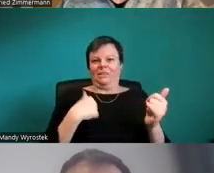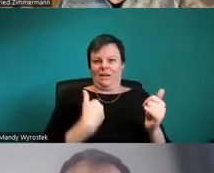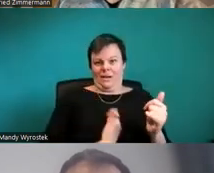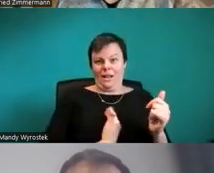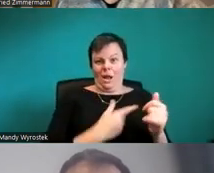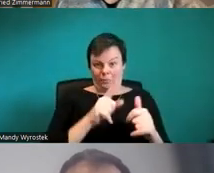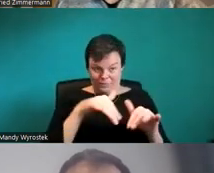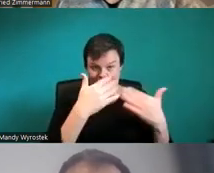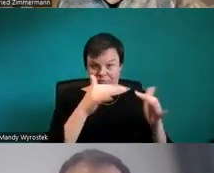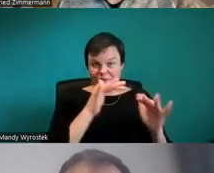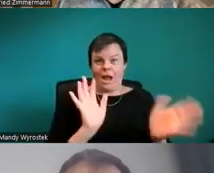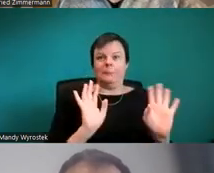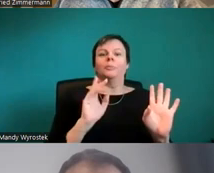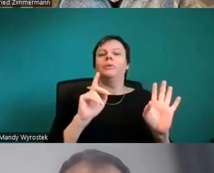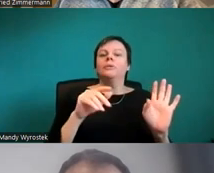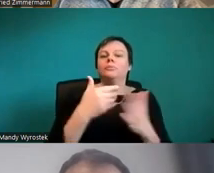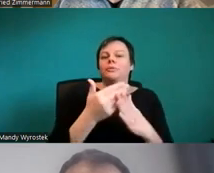tatsächlich Information verloren,